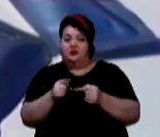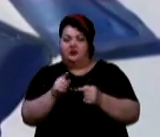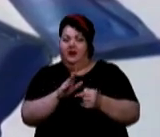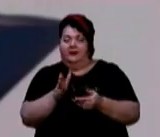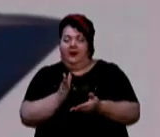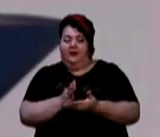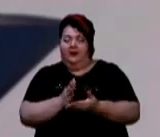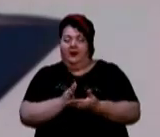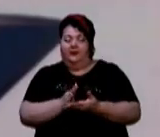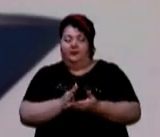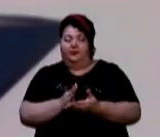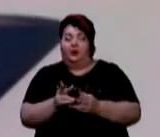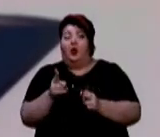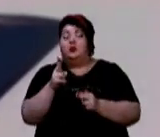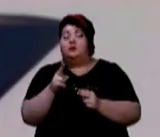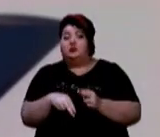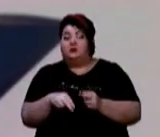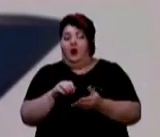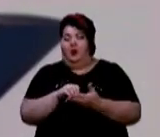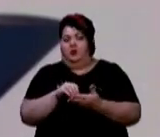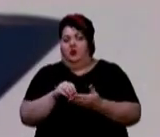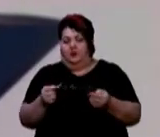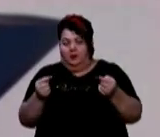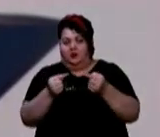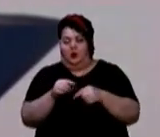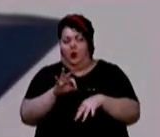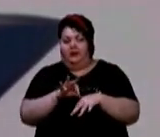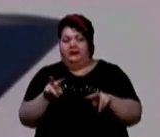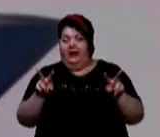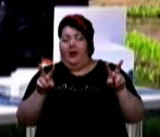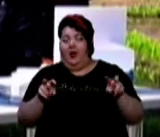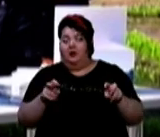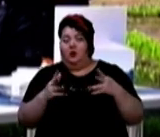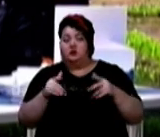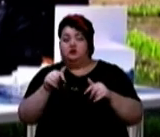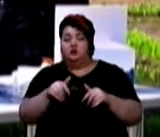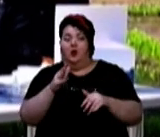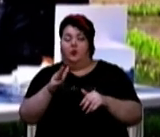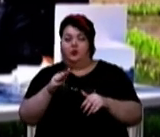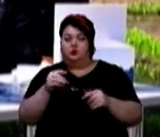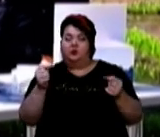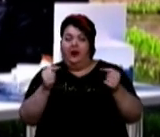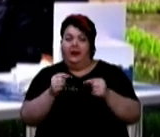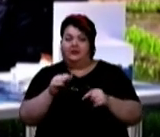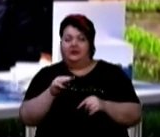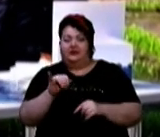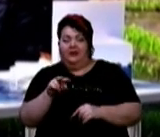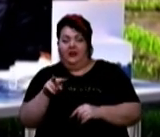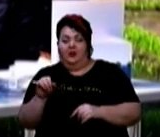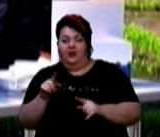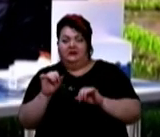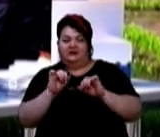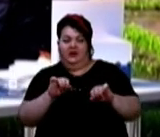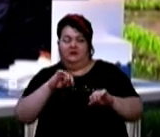окончательно постановки діагнозу. Тобто, якщо тут будуть антитіла, це захиста